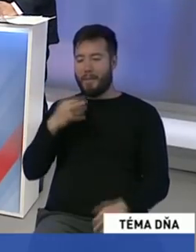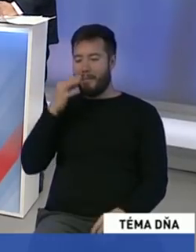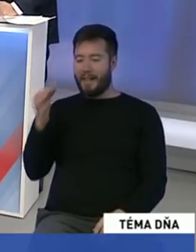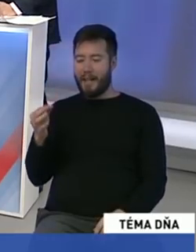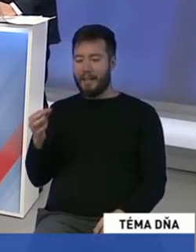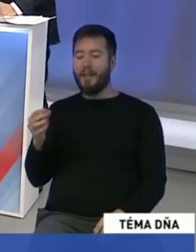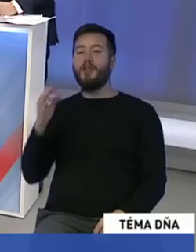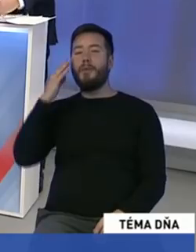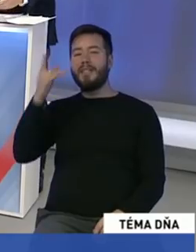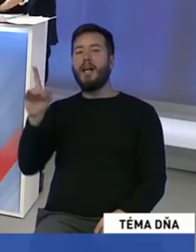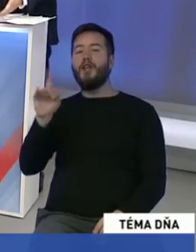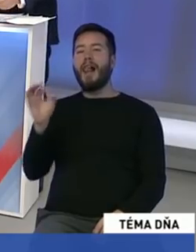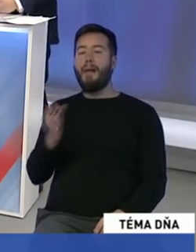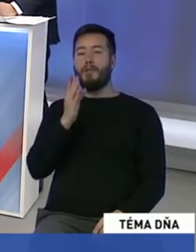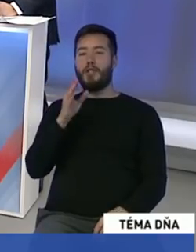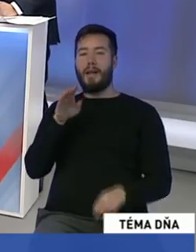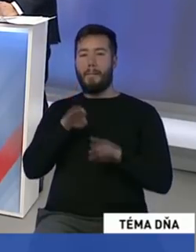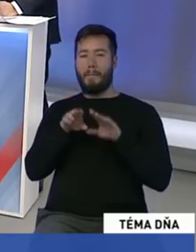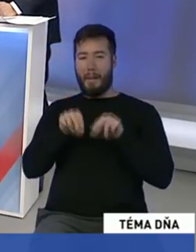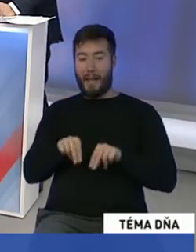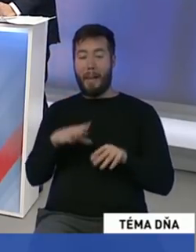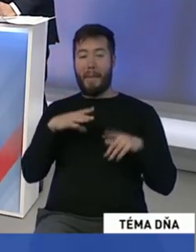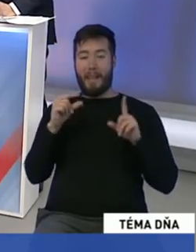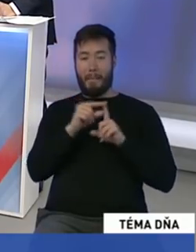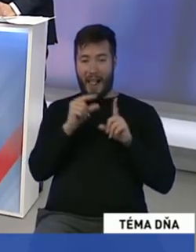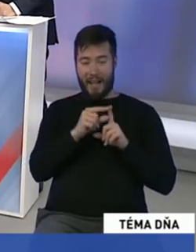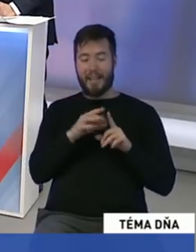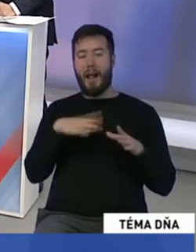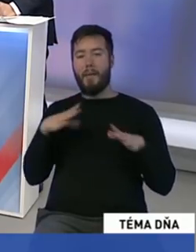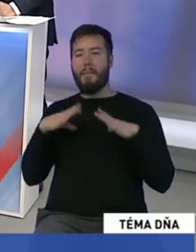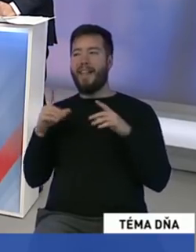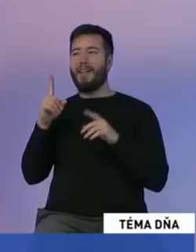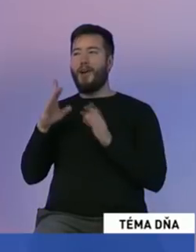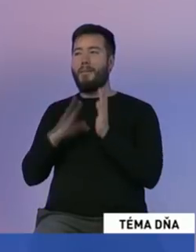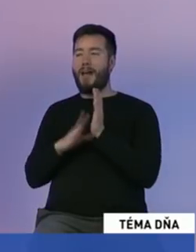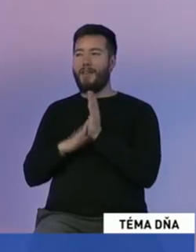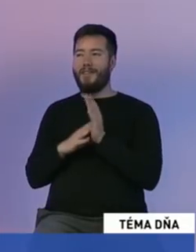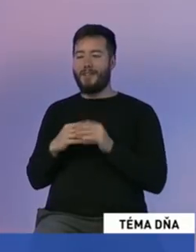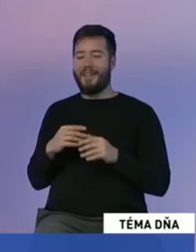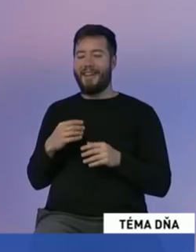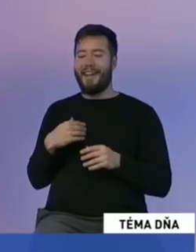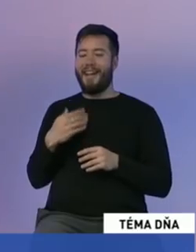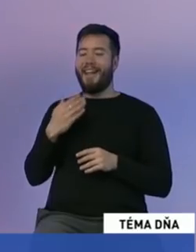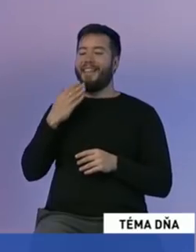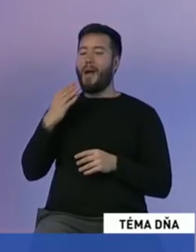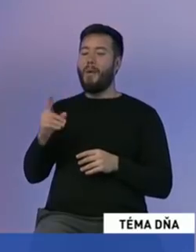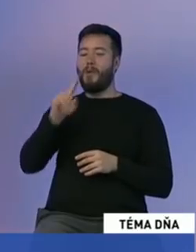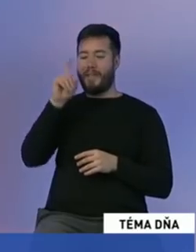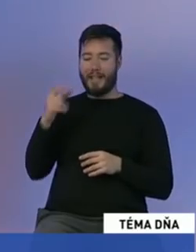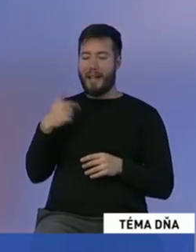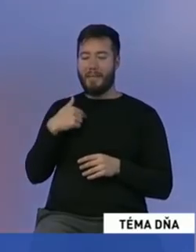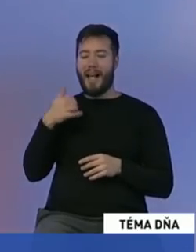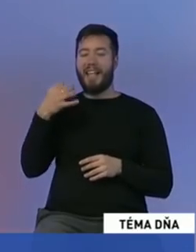pohľadu by bol lepším premiérom? Či to je pán Pellegrini alebo Igor Matovič? Ďakujem za otázku. Za mňa je to